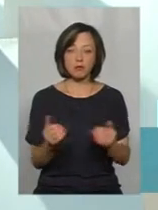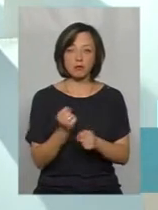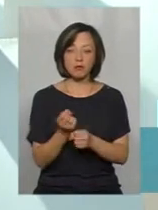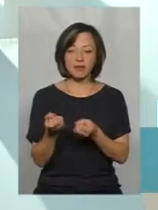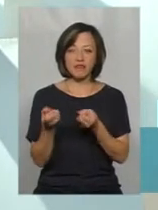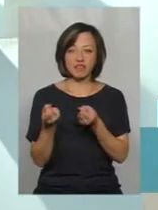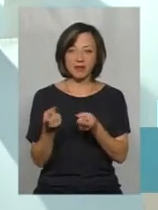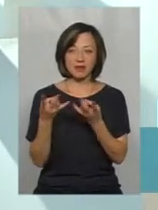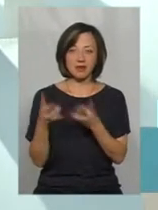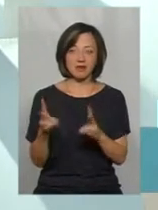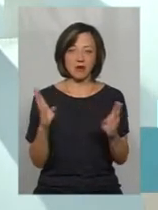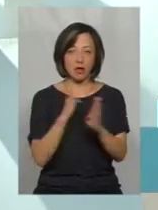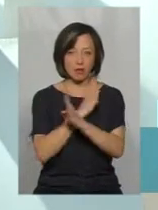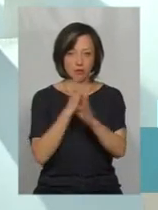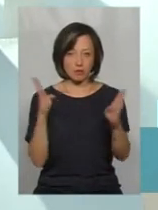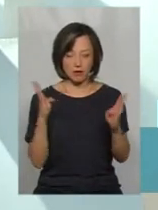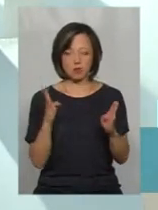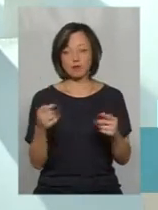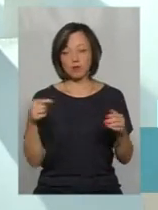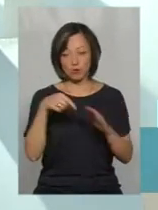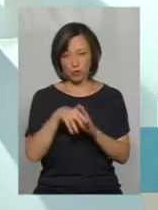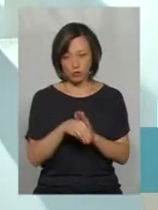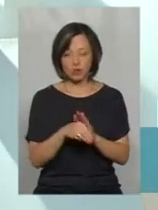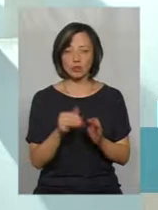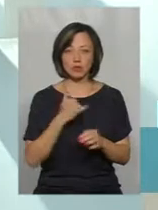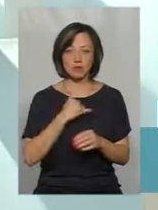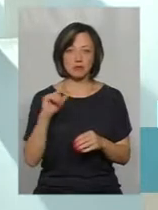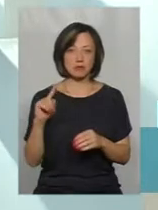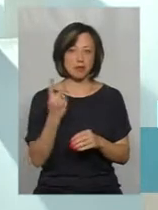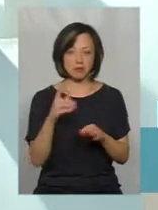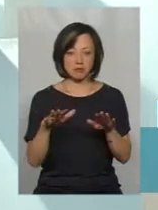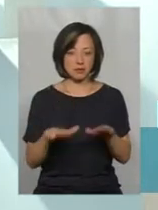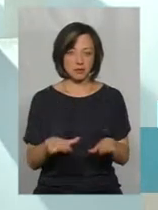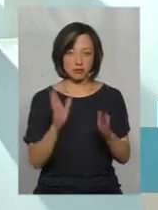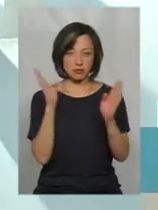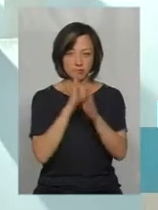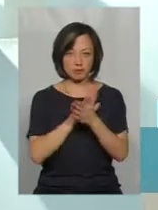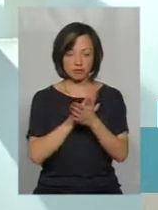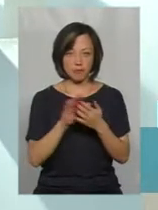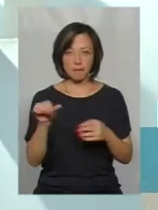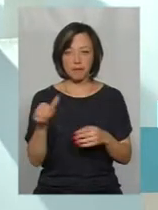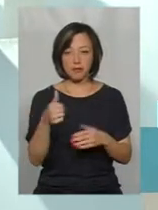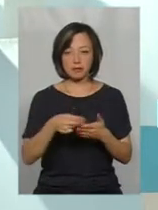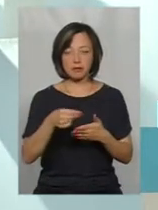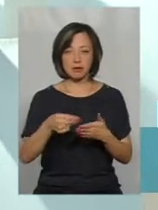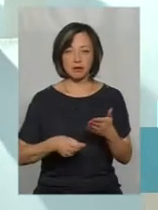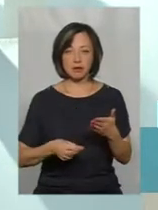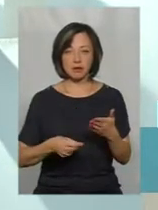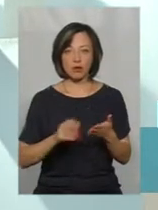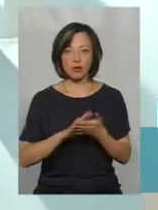викидів в атмосферу. В тому числі екологічний аспект, у нас один з перших аспектів. Ми одні з перших підписантів